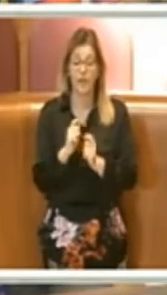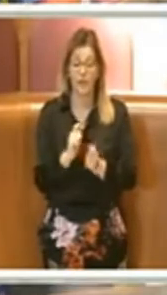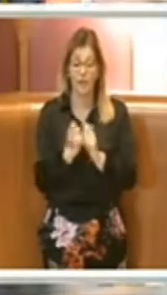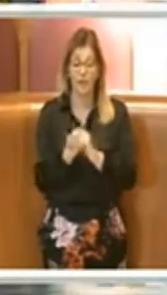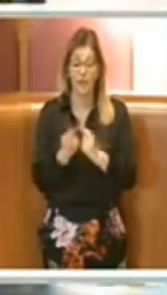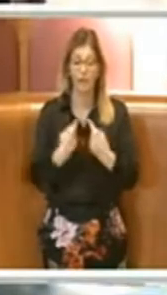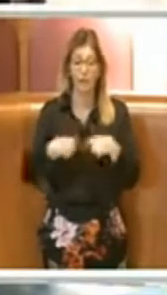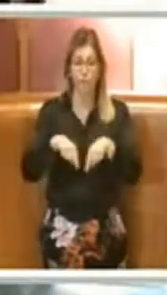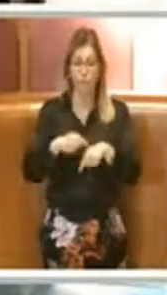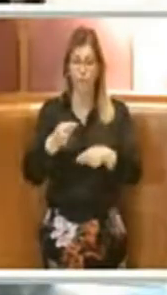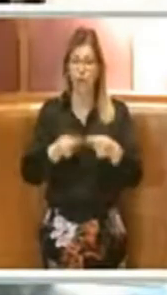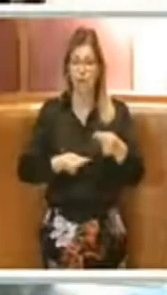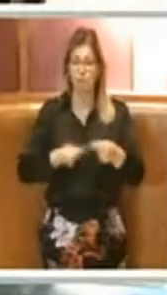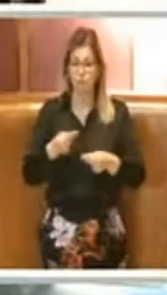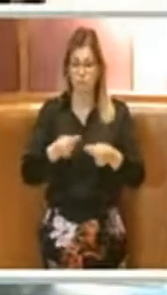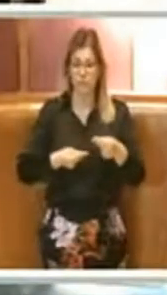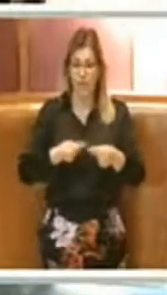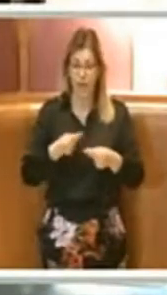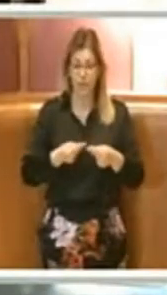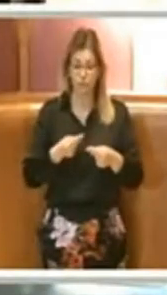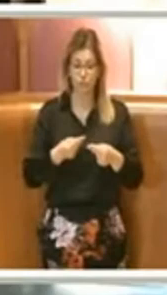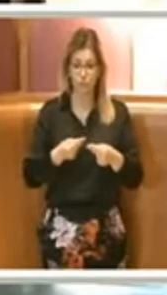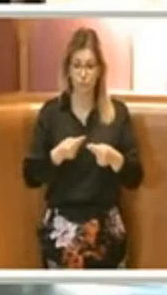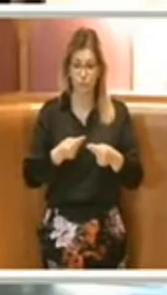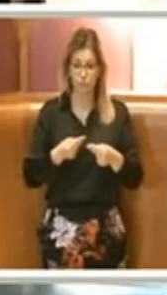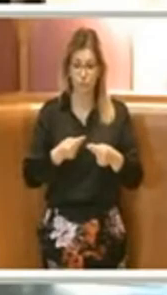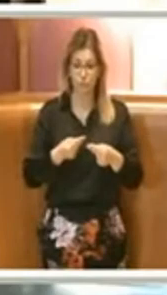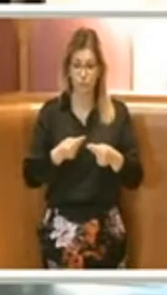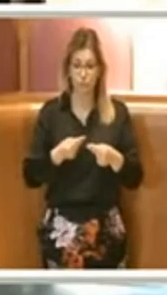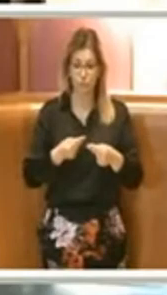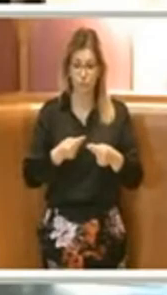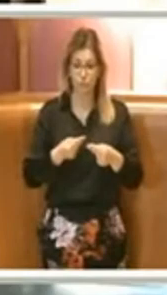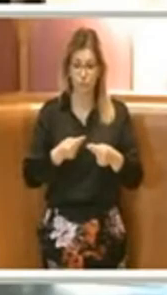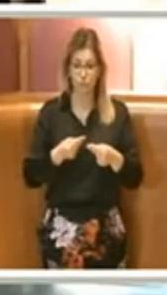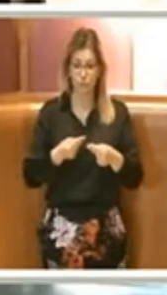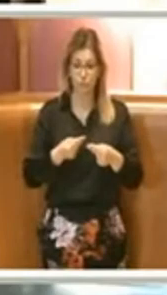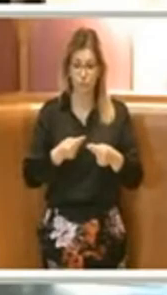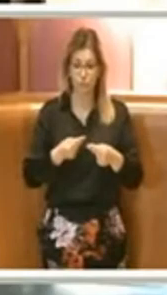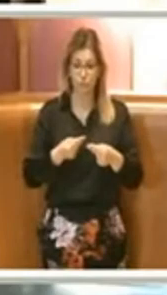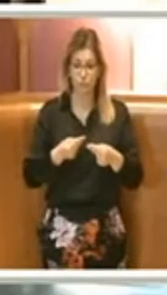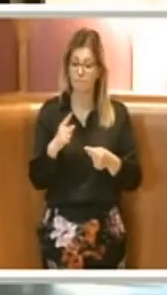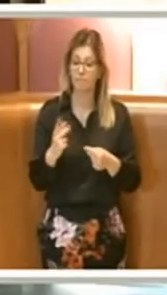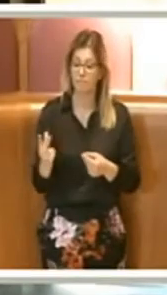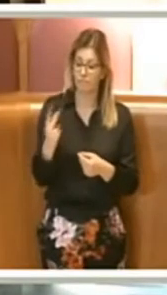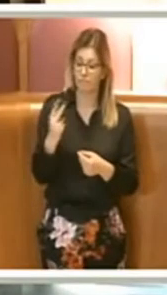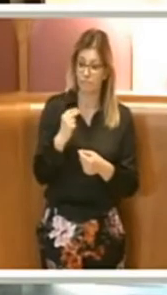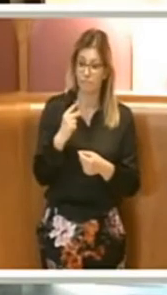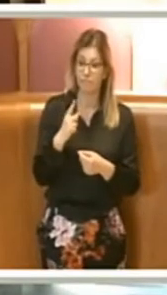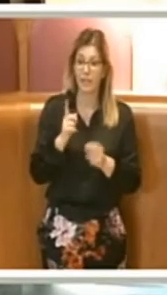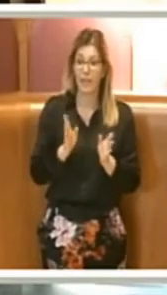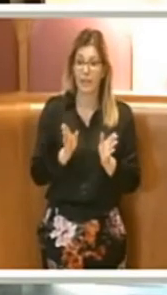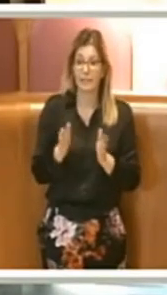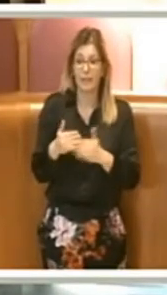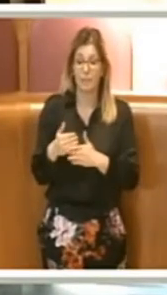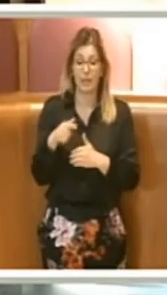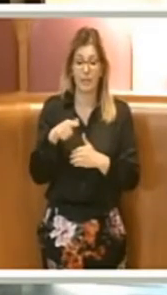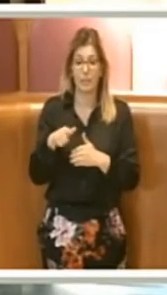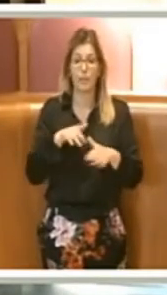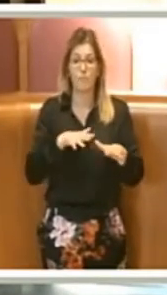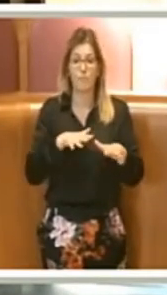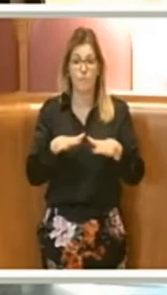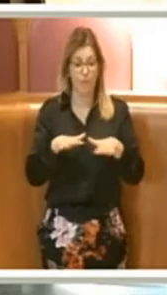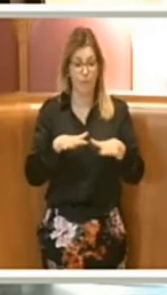Bilancio su indicazione dei Dipartimenti Mobilità